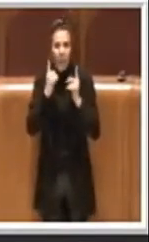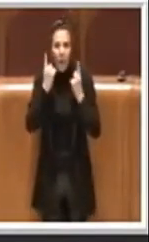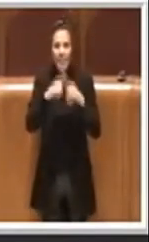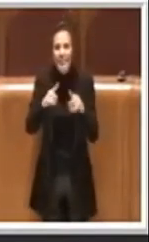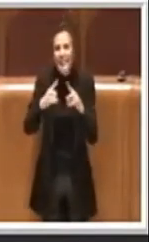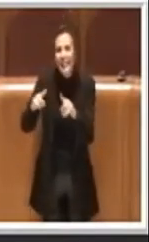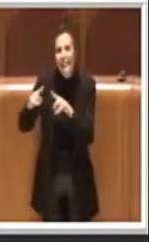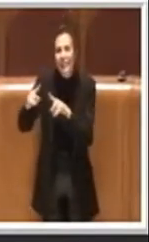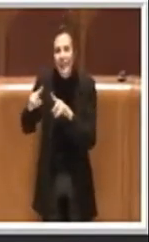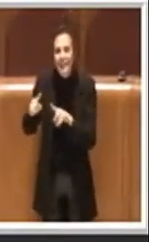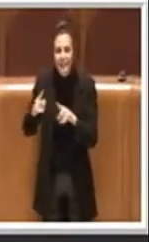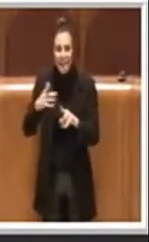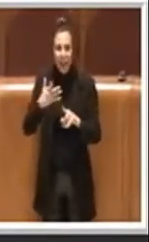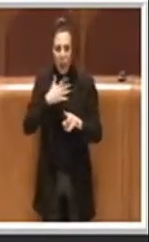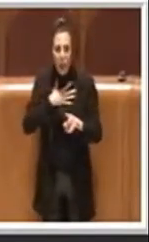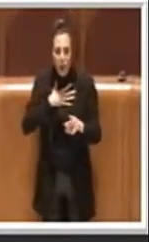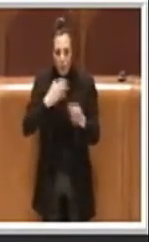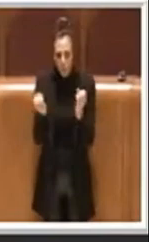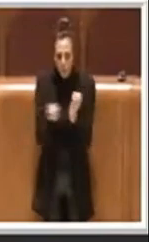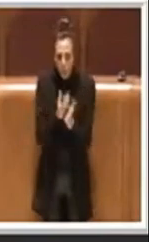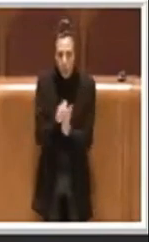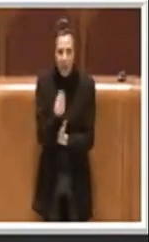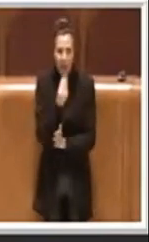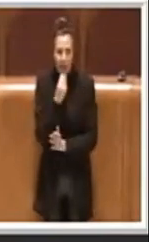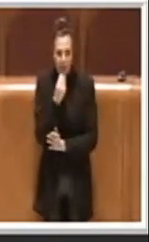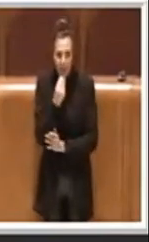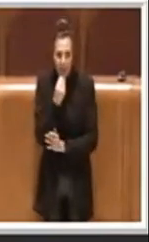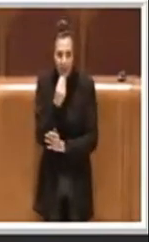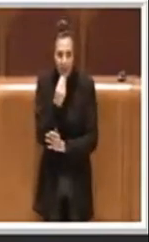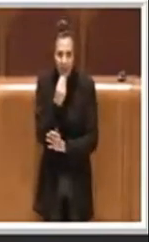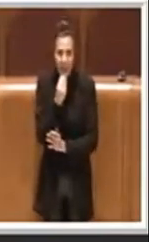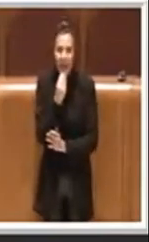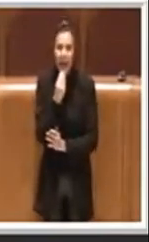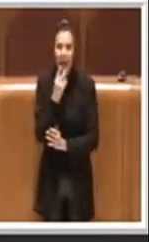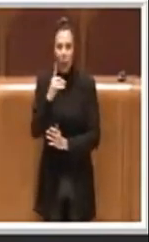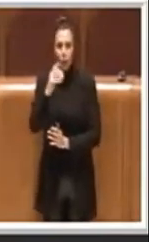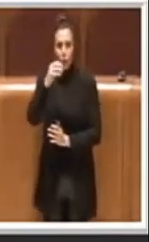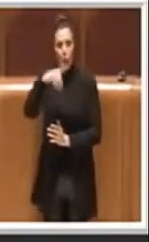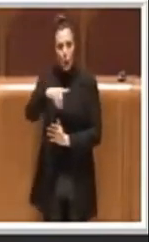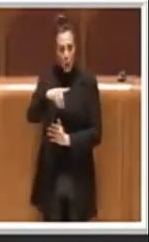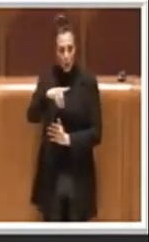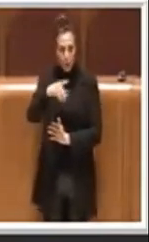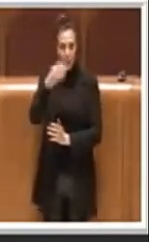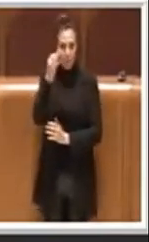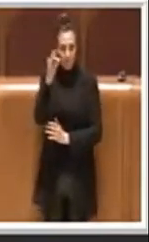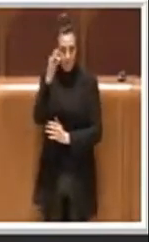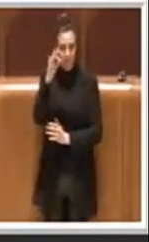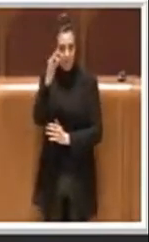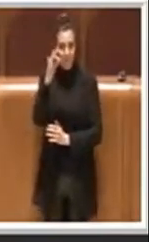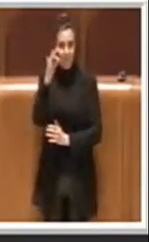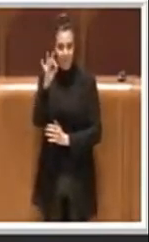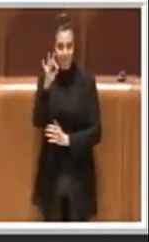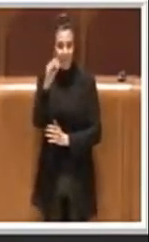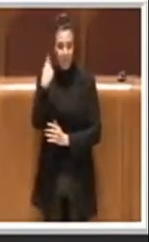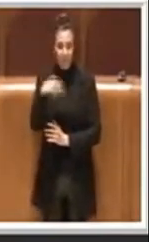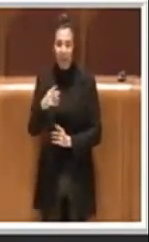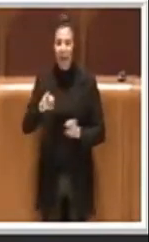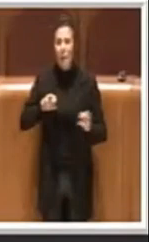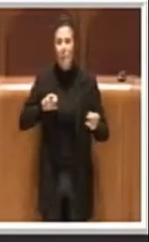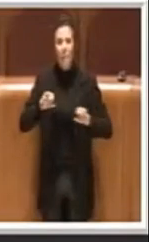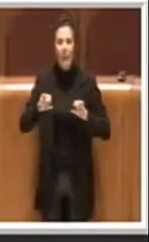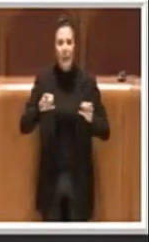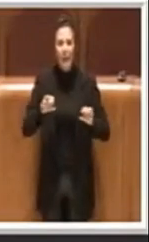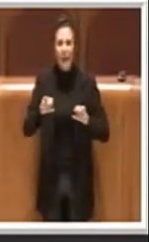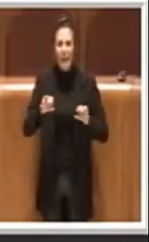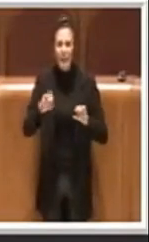nostri prodotti alimentari ovviamente dopo insomma che comunque in quest'epoca di